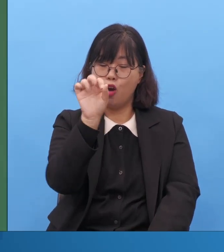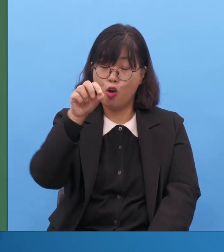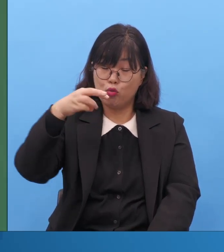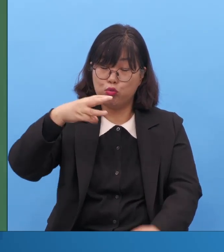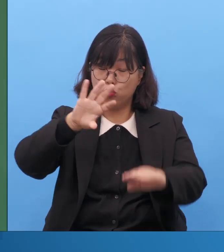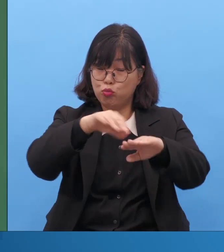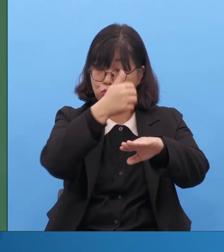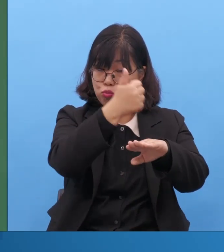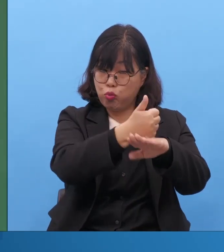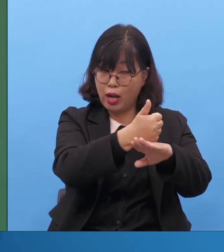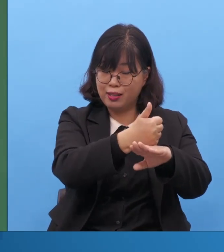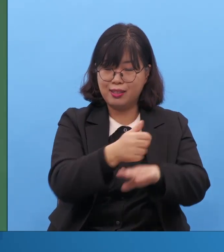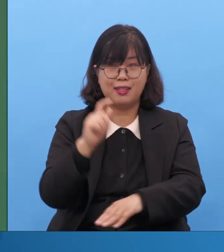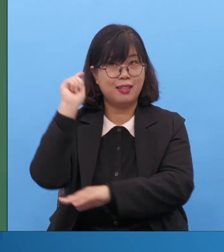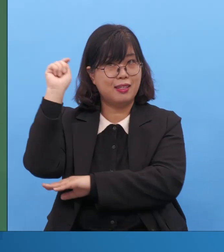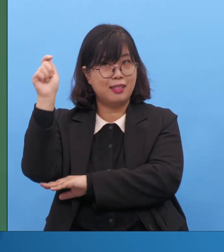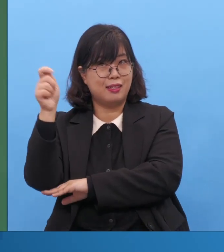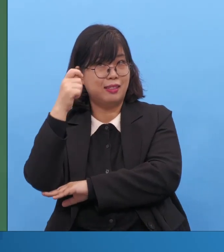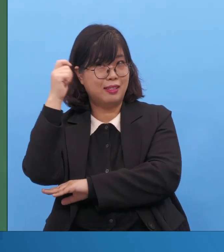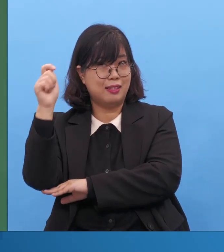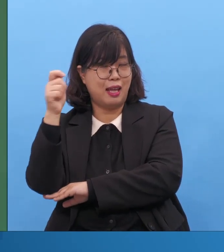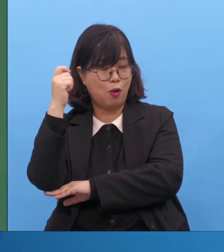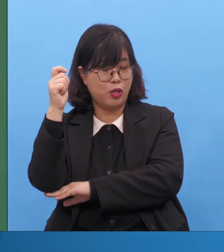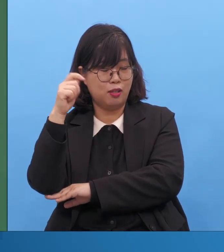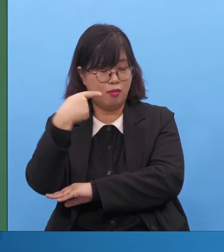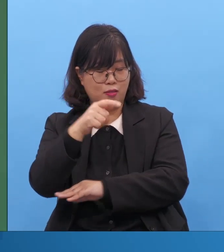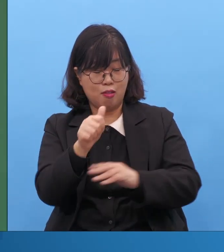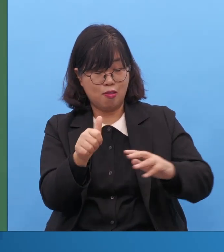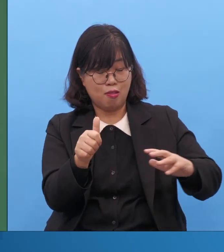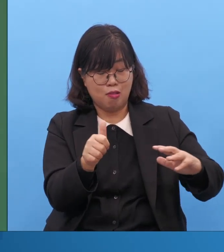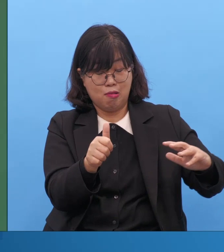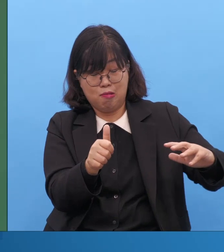기회가 많이 왔습니다. 다윗은 절대 그럴 수 없죠.